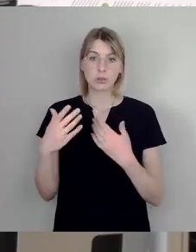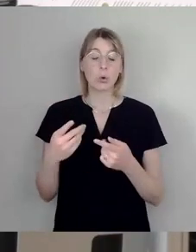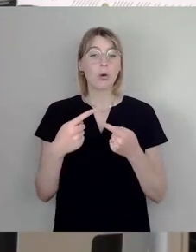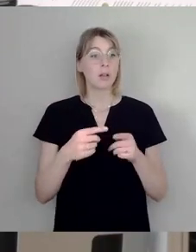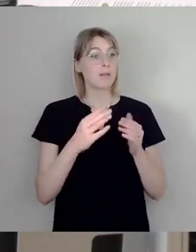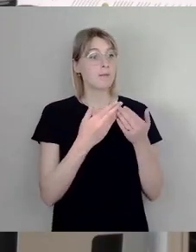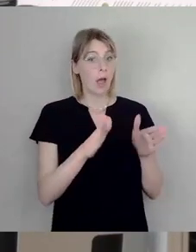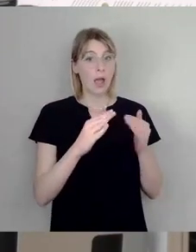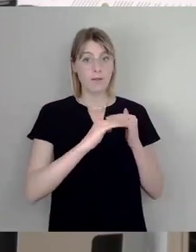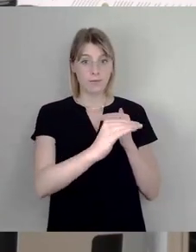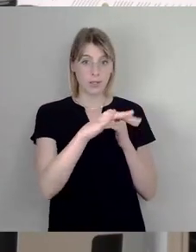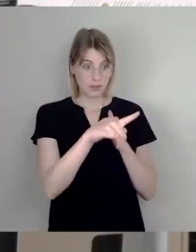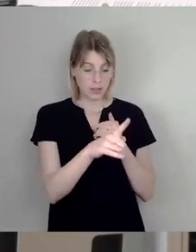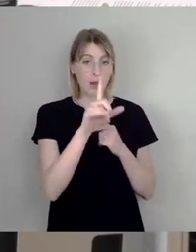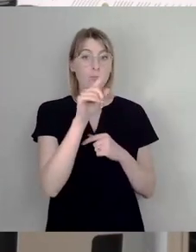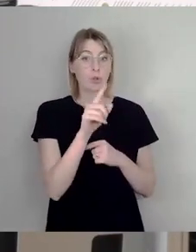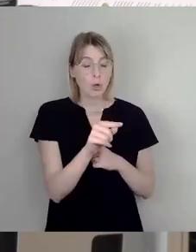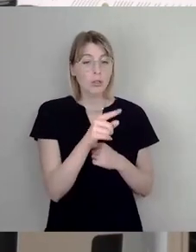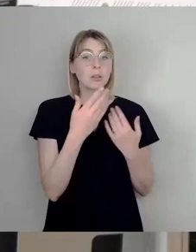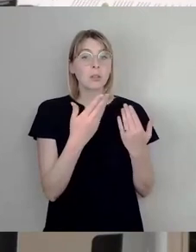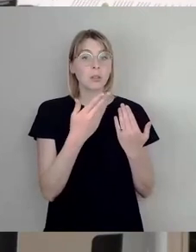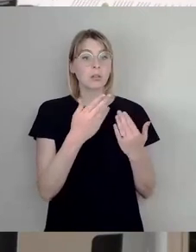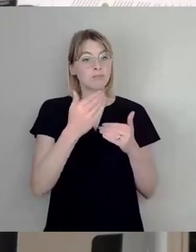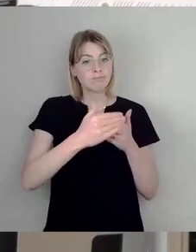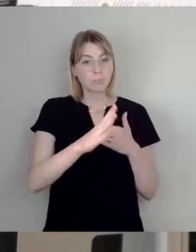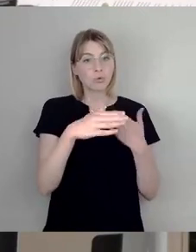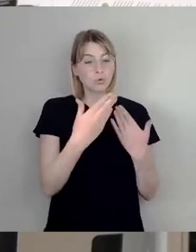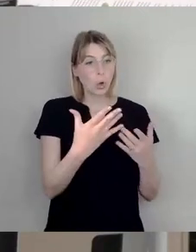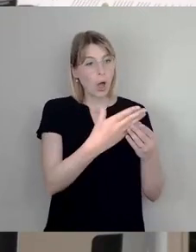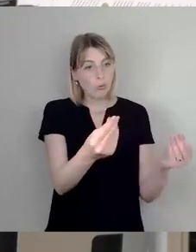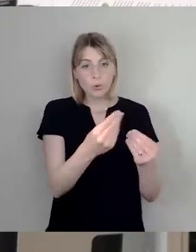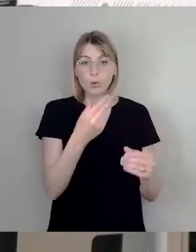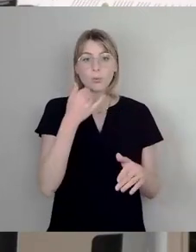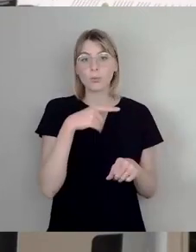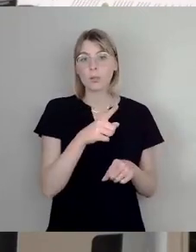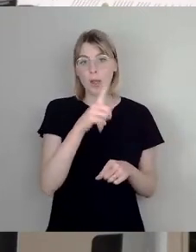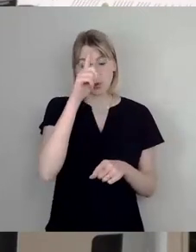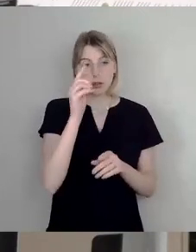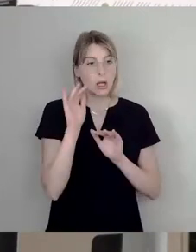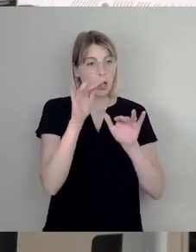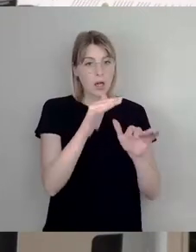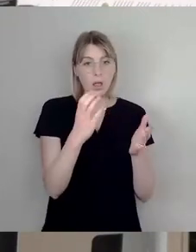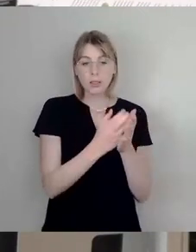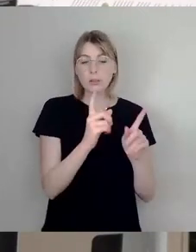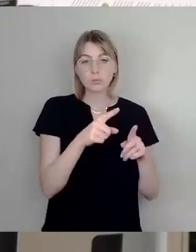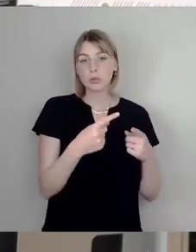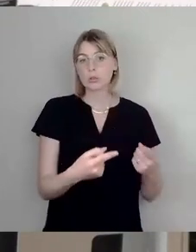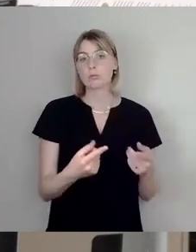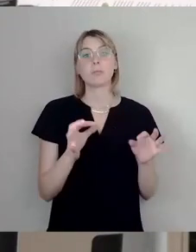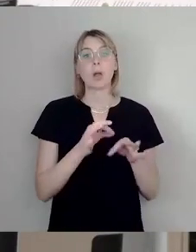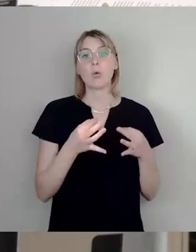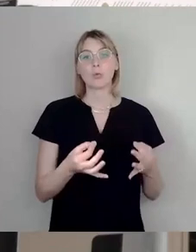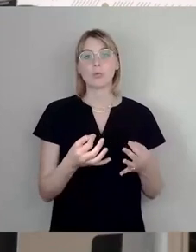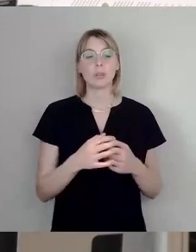wir sozusagen dann permanent irgendwo dann solche Auflösungen haben dann oder irgendwelche Polizeieinsätze, die, sag ich mal, auch dann zu